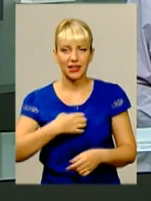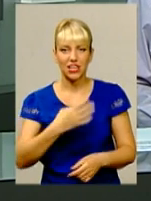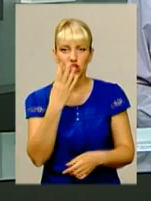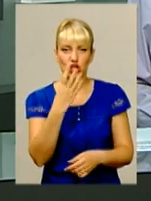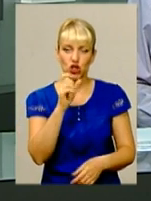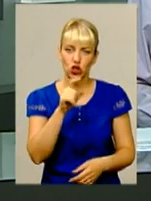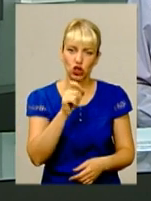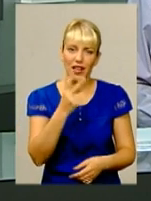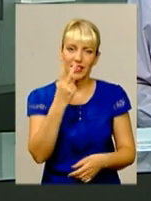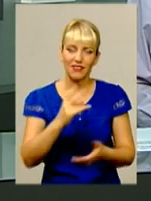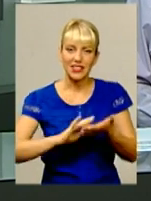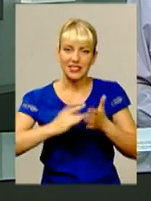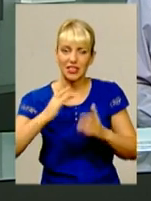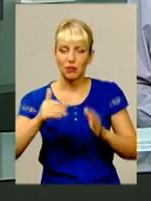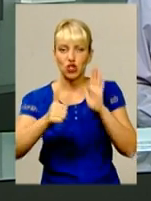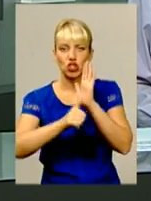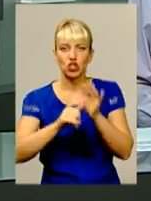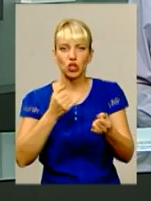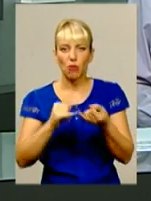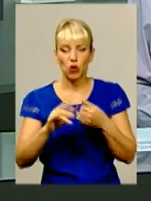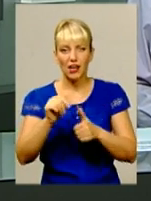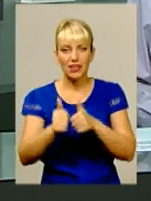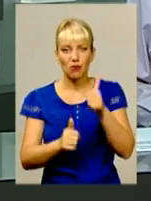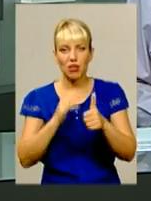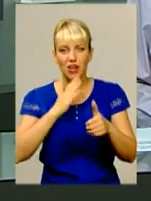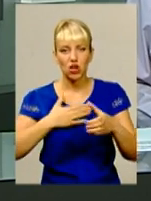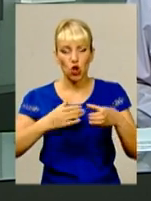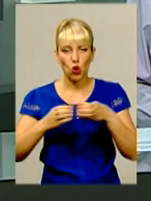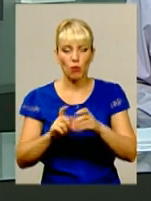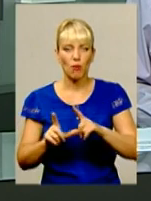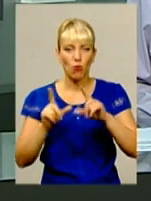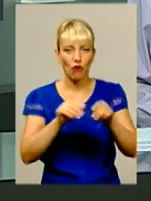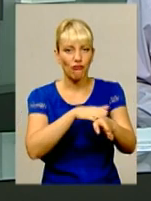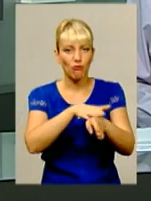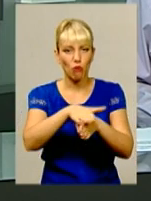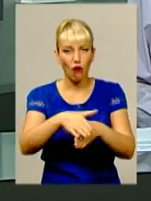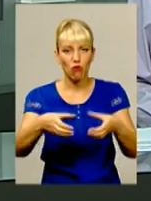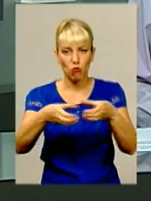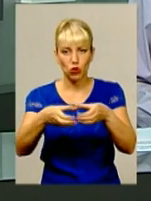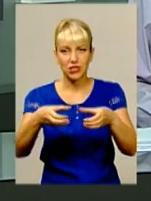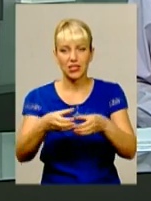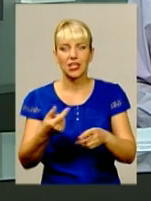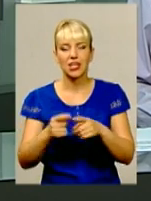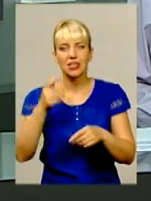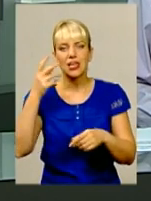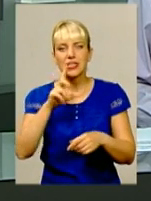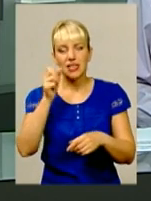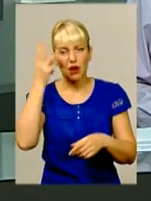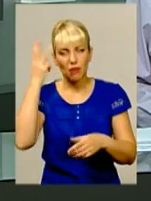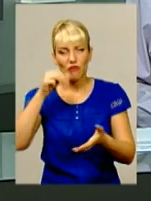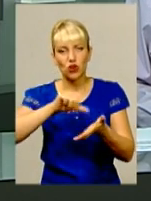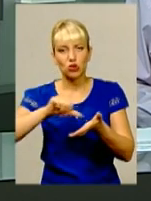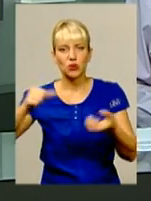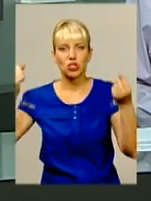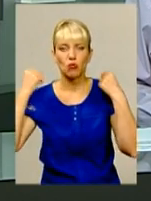срібним і шести бронзовим. На змагання наша команда поїхала у повному складі. За Хмельниччину виступали спортсмени з обласного центру